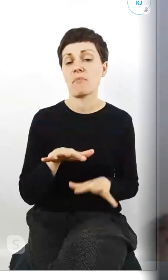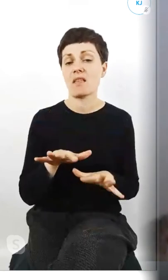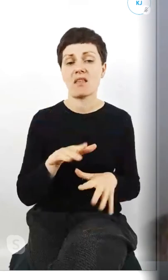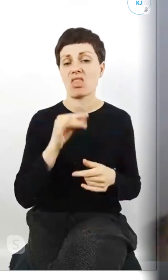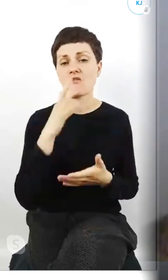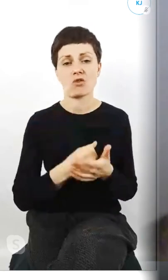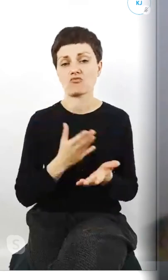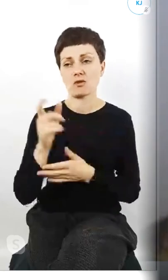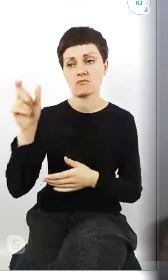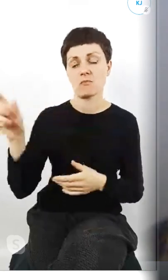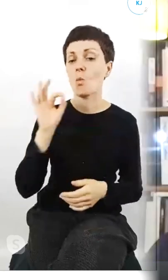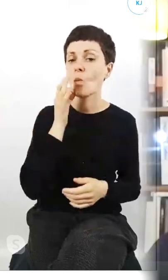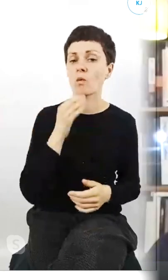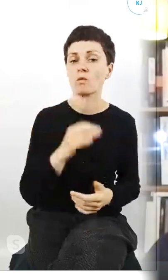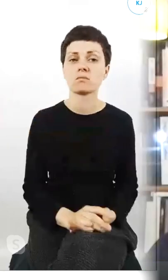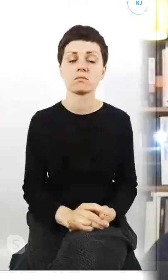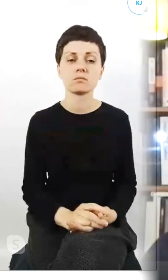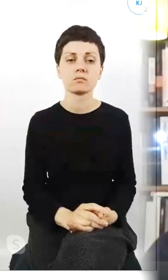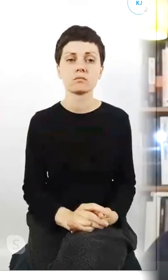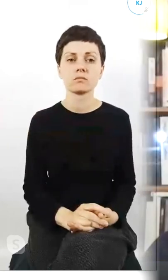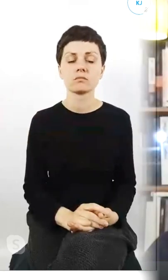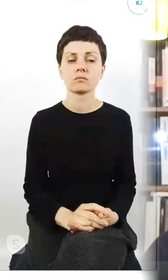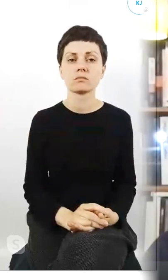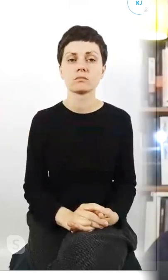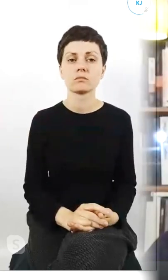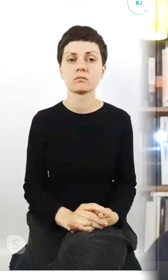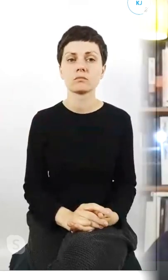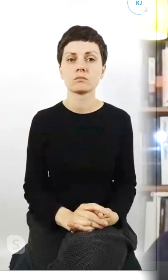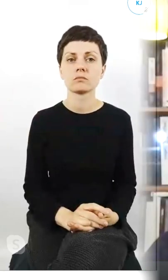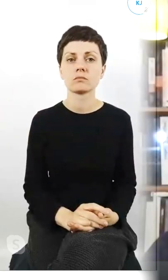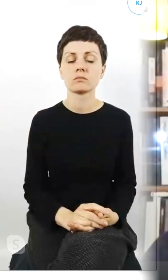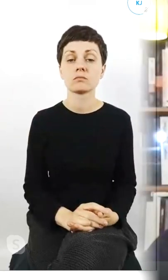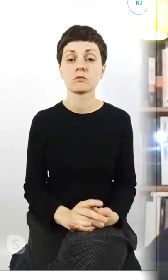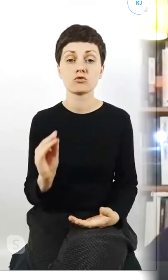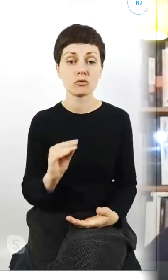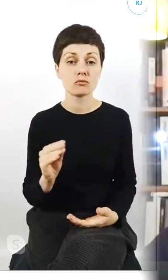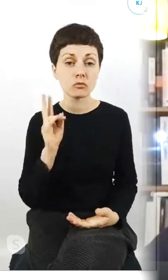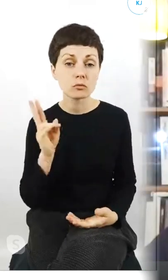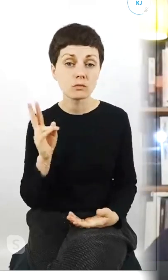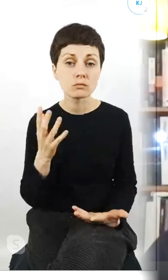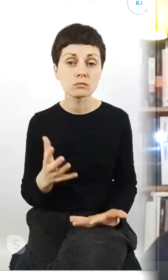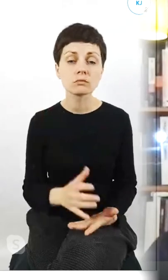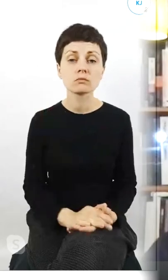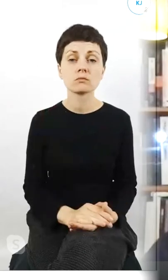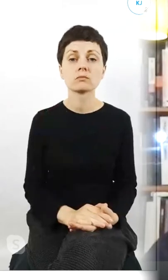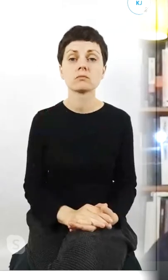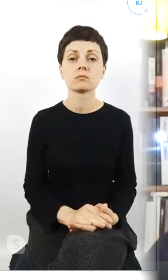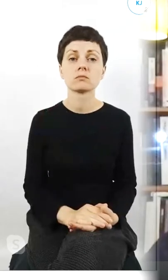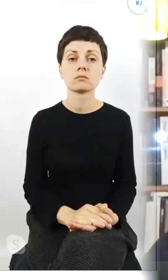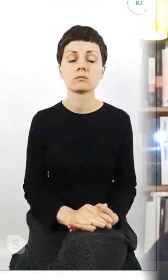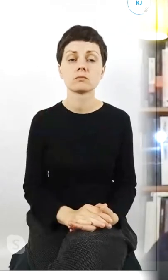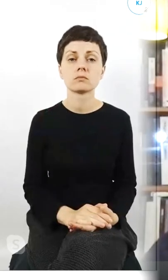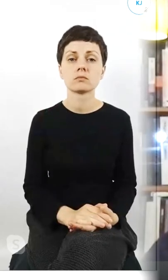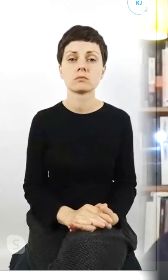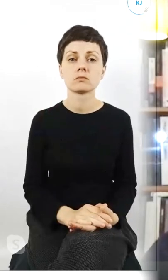mam odczucia właśnie aha czy jeszcze ktoś dorzuci tutaj